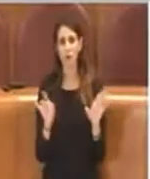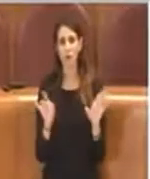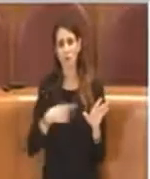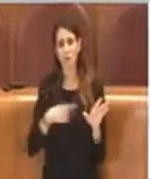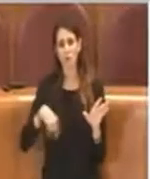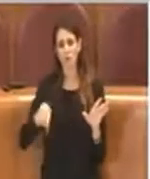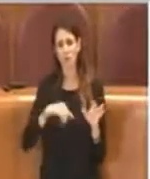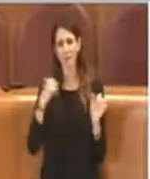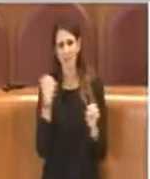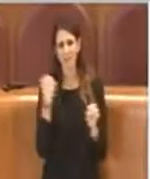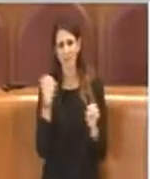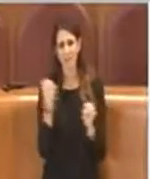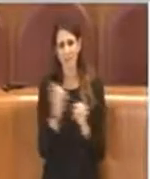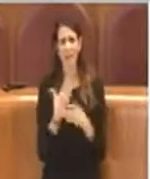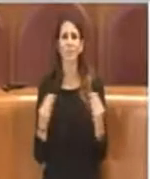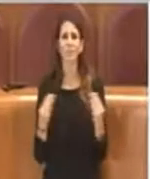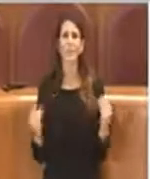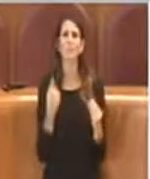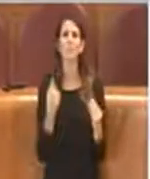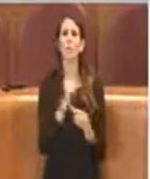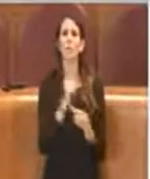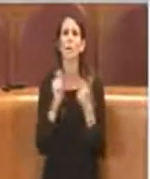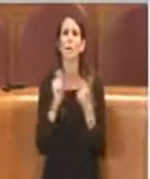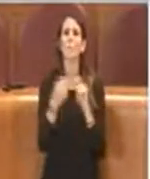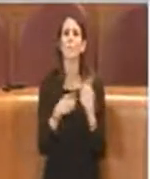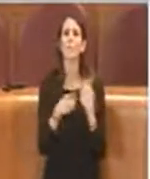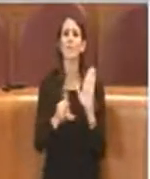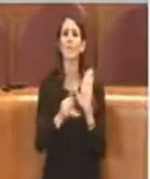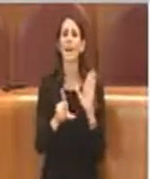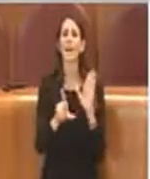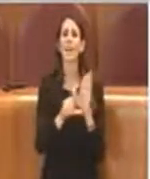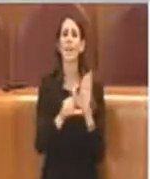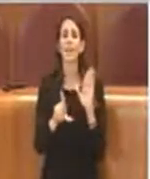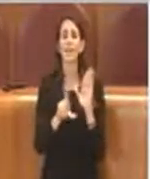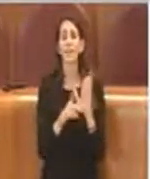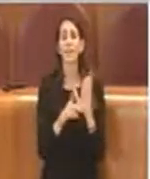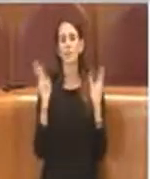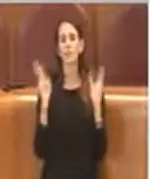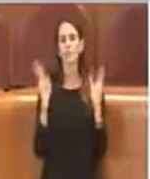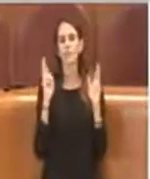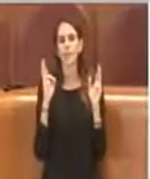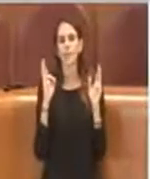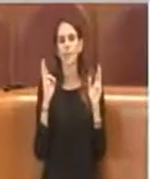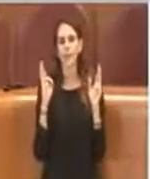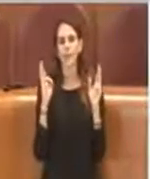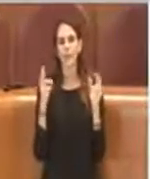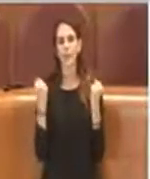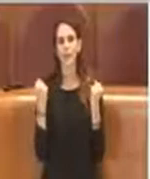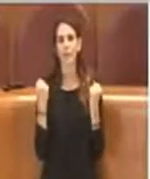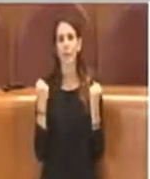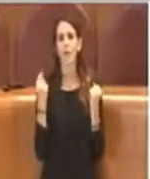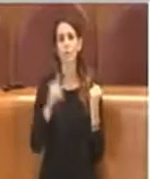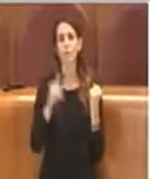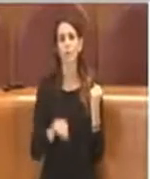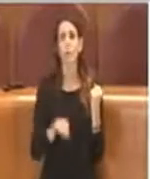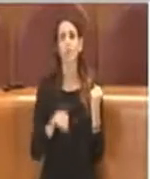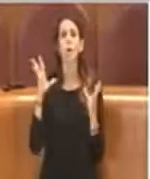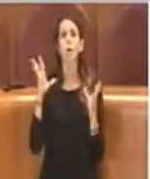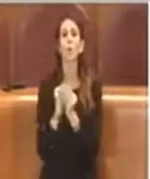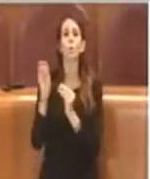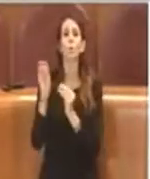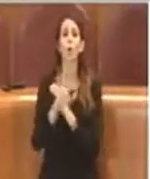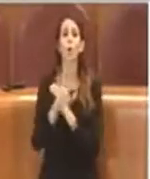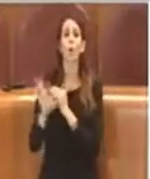su una modifica della legge, cosa che si sperava molto anche dall'Unione Europea, da